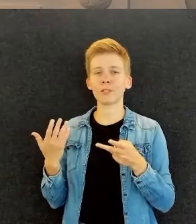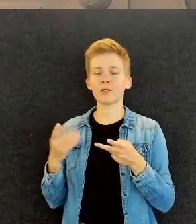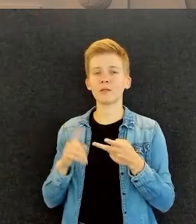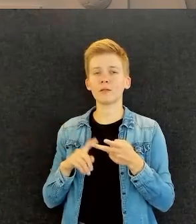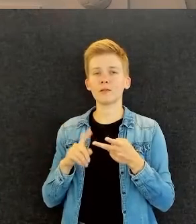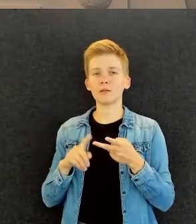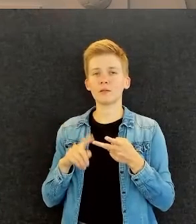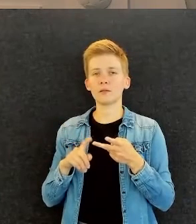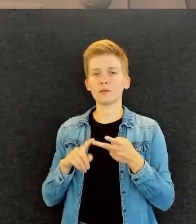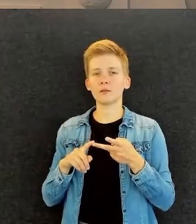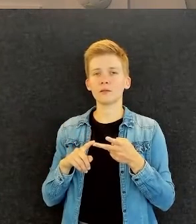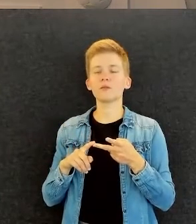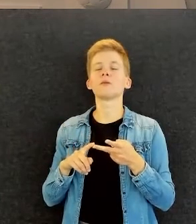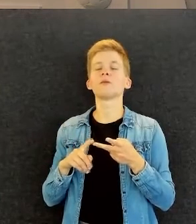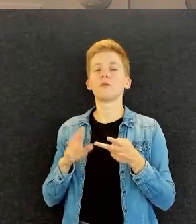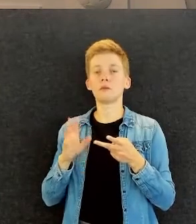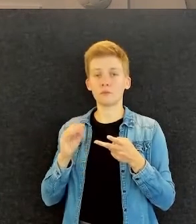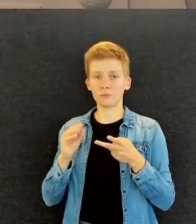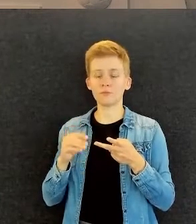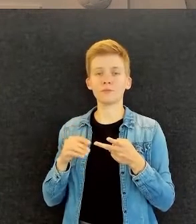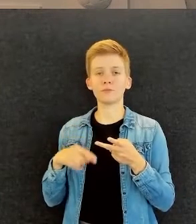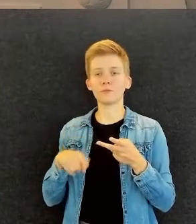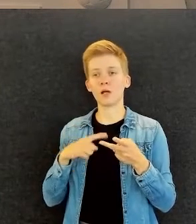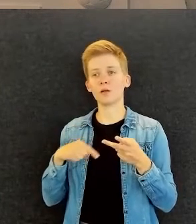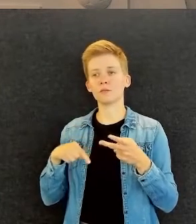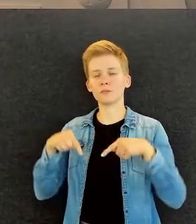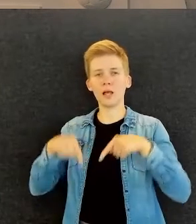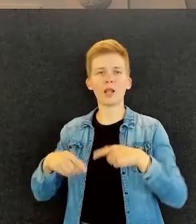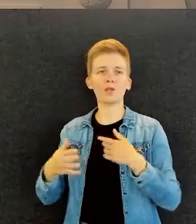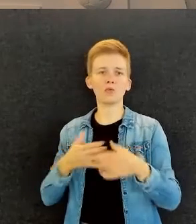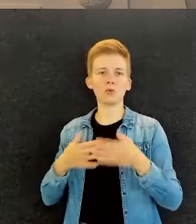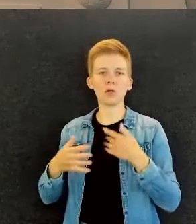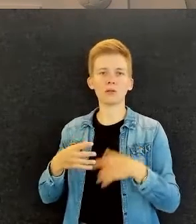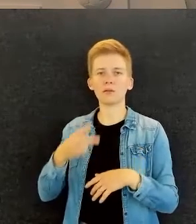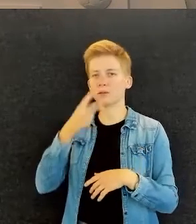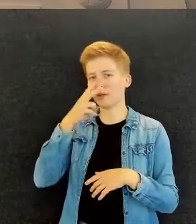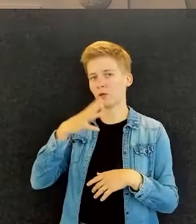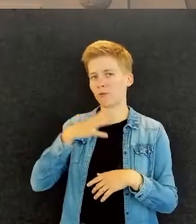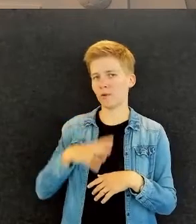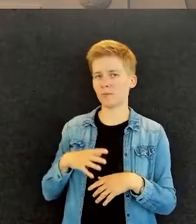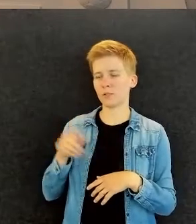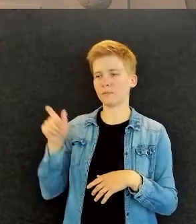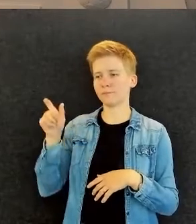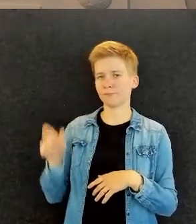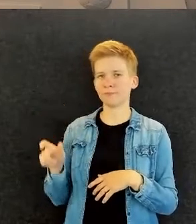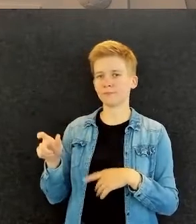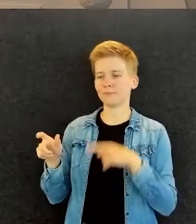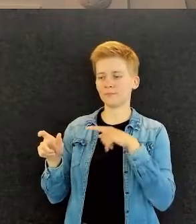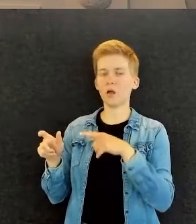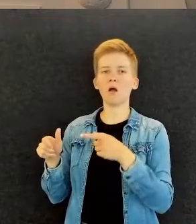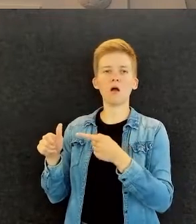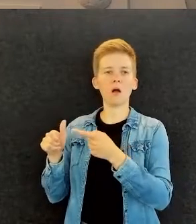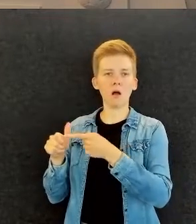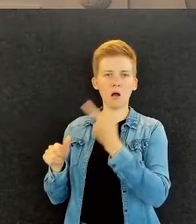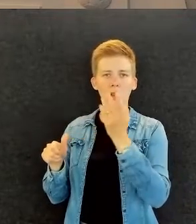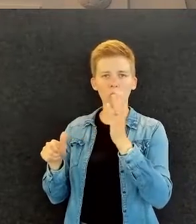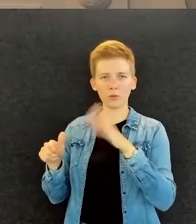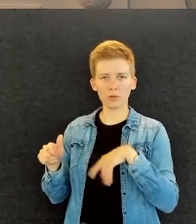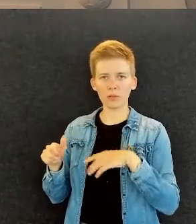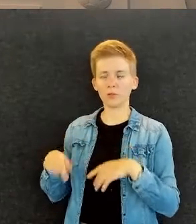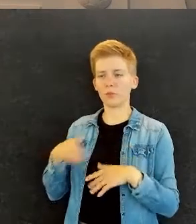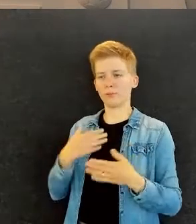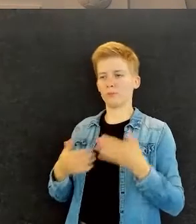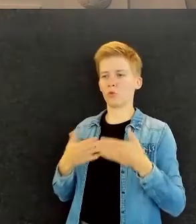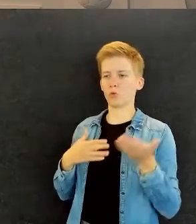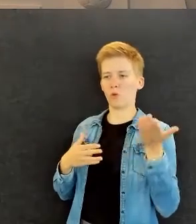Sitten sellainen on, että meillä on töissä näkövammainen henkilö, silloin kun hän aloitti, niin tietysti meidän puolelta niin